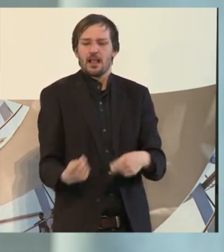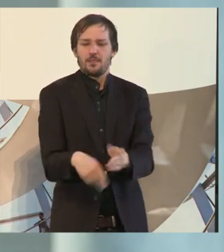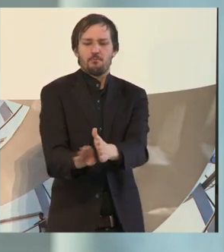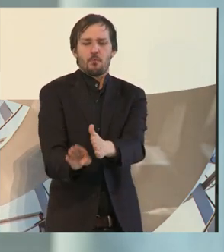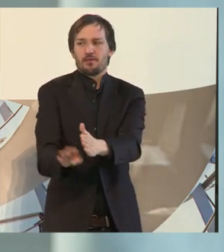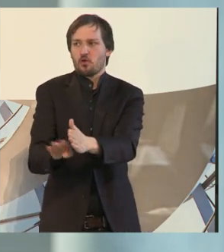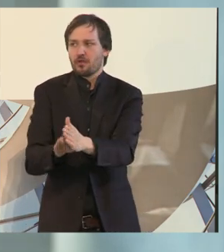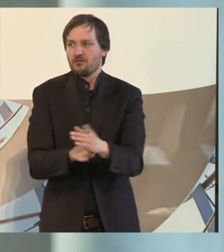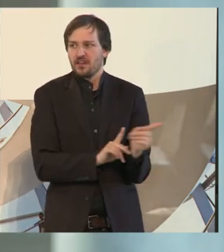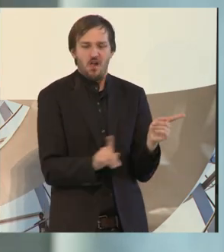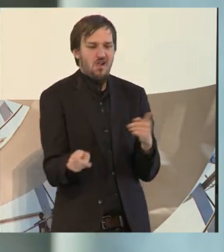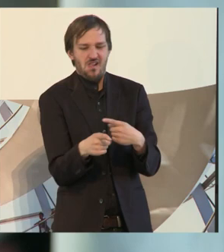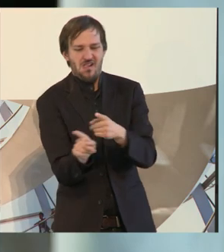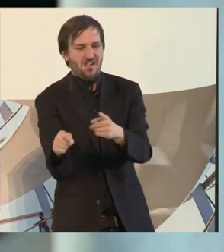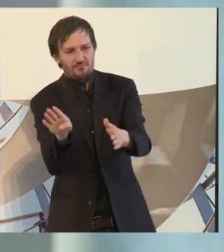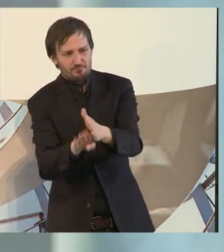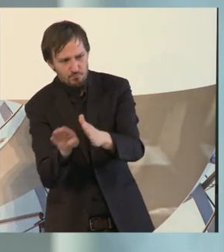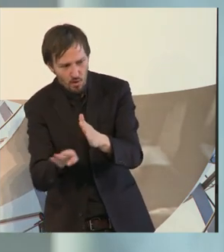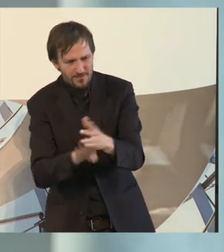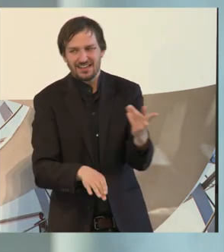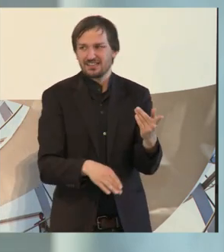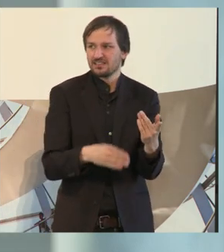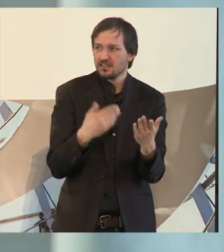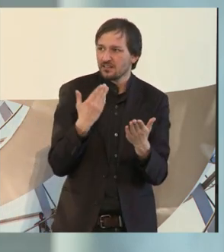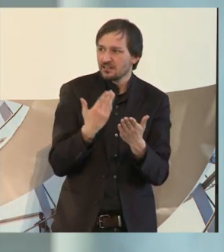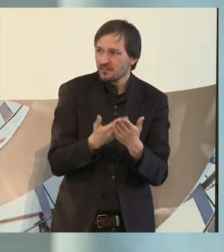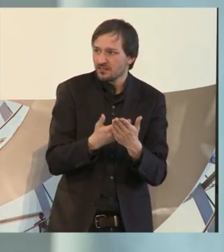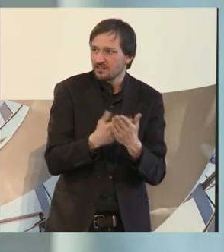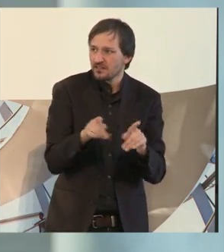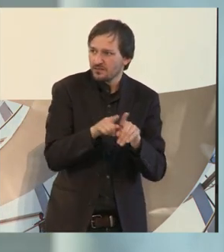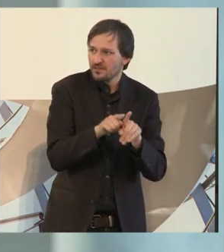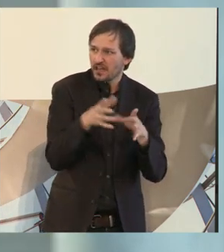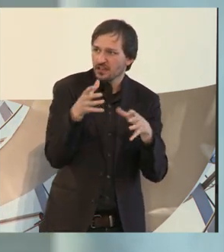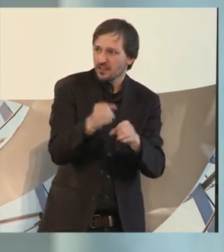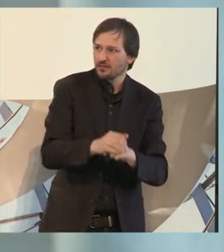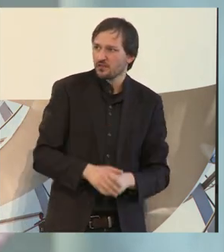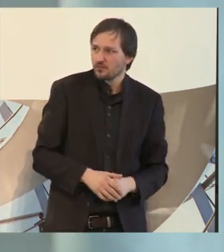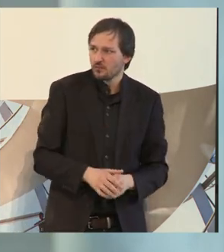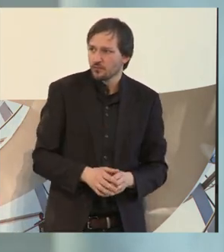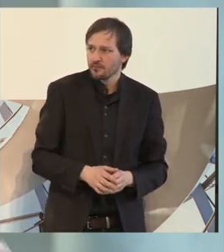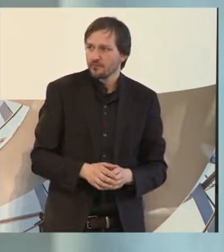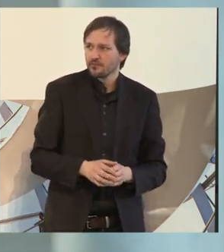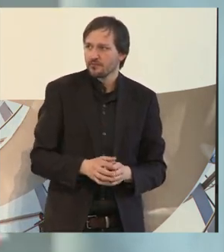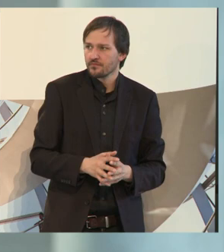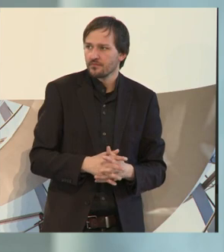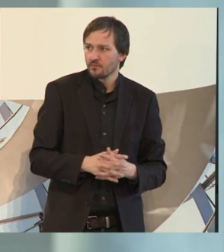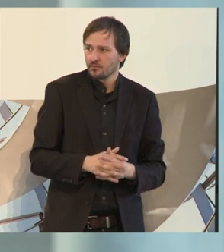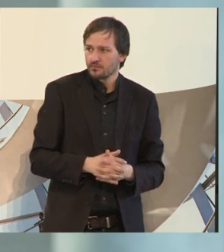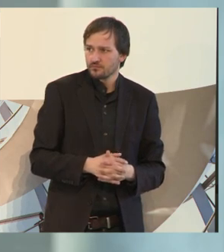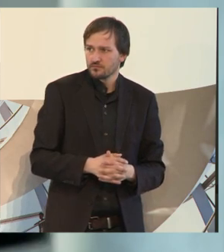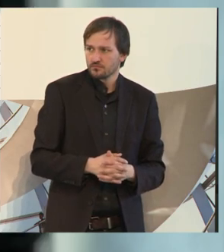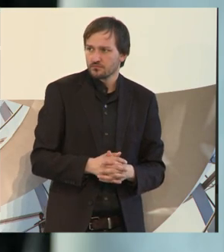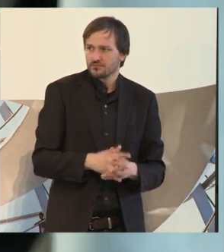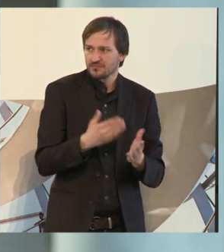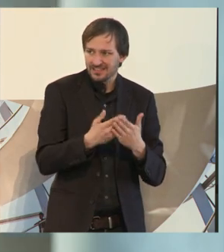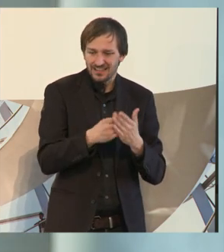Das wird so hinterhältig, was man gemacht hat und dann, wenn es da irgendwas auf ankommt, wird sie sogar zur Verschwingheit verdammt, der auch nicht